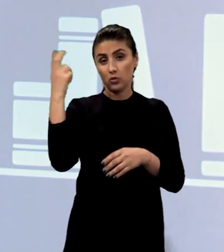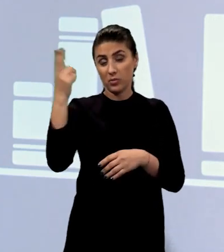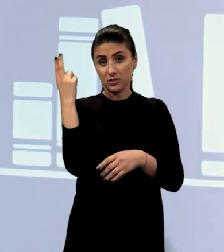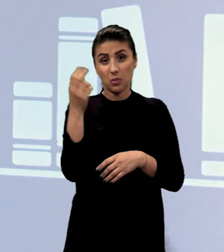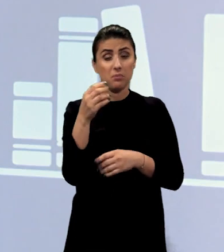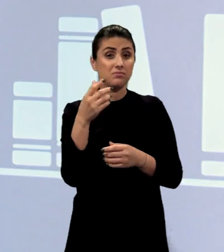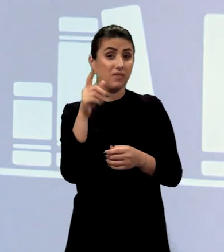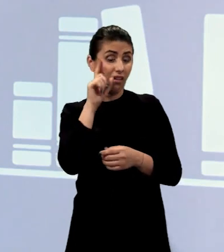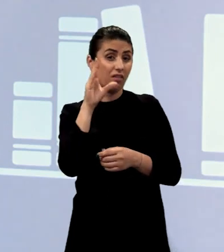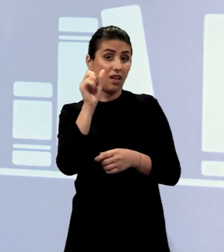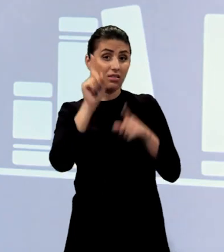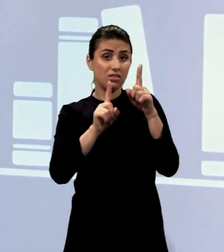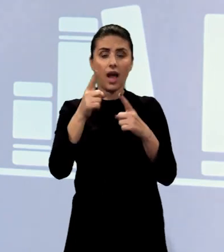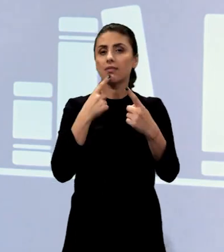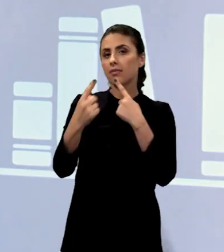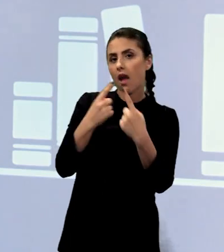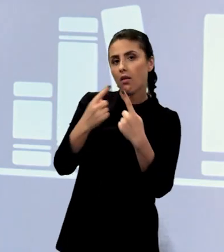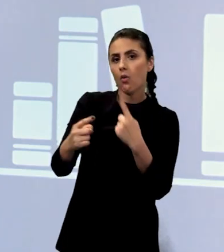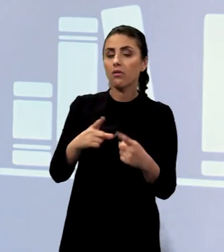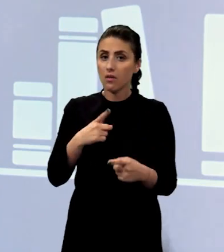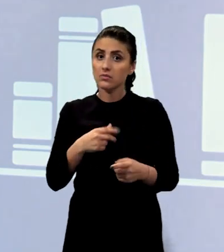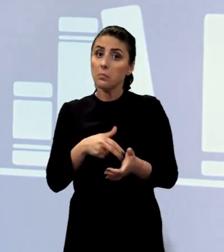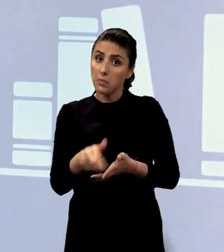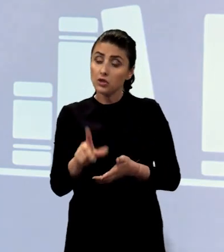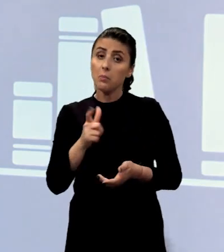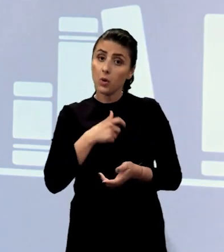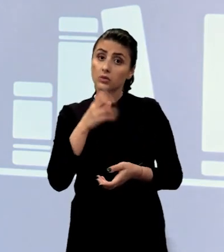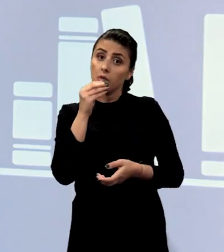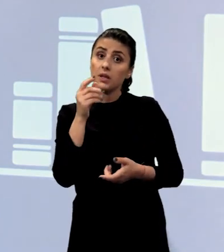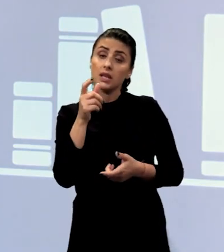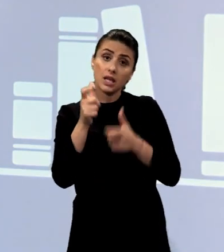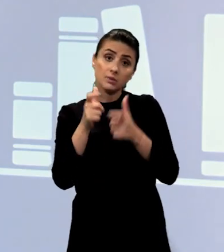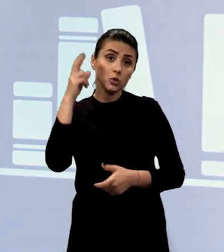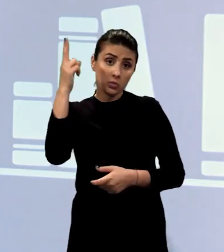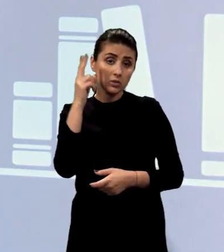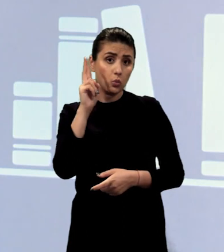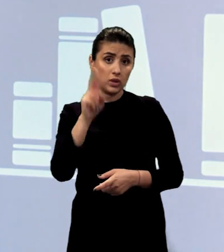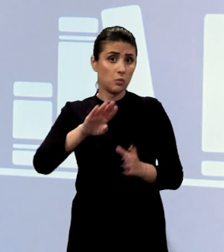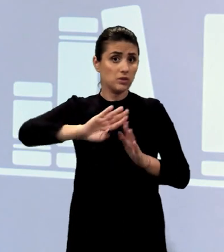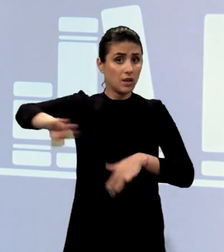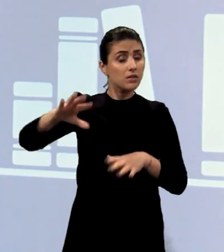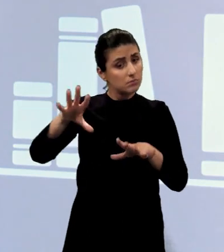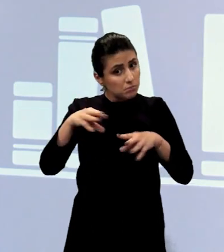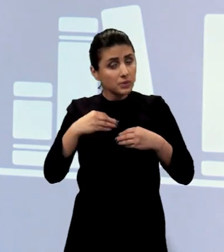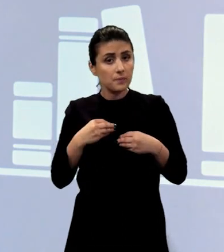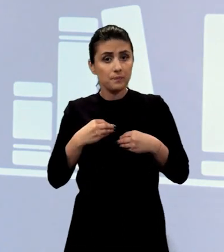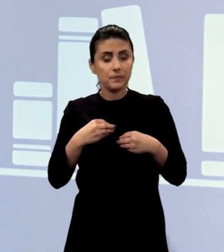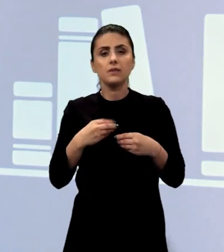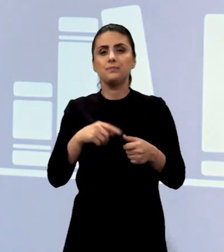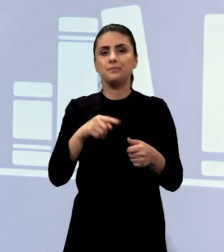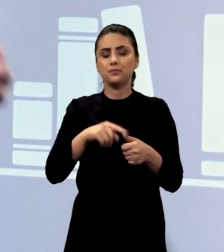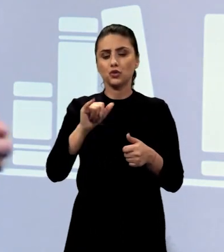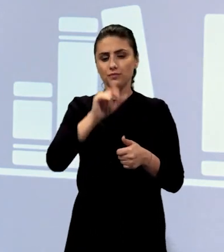Cred însă că dacă dialogul este funcțional și poți vorbi despre Dumnezeu, nu trebuie să-l eviți. Profetul Ieremia